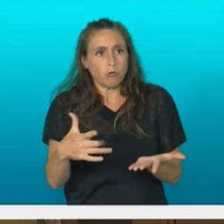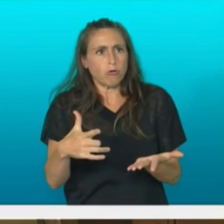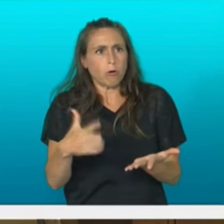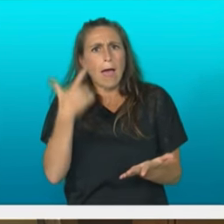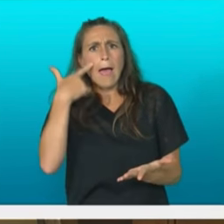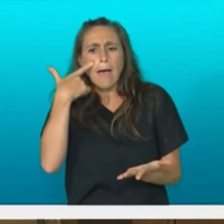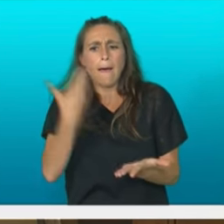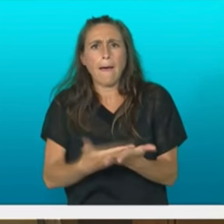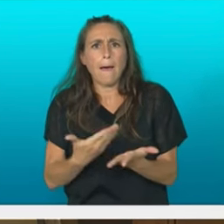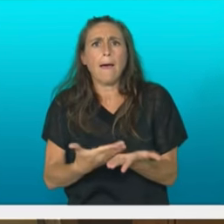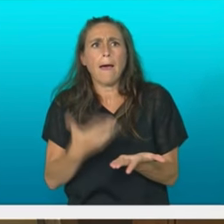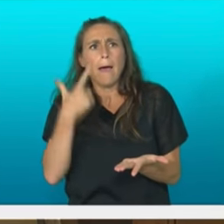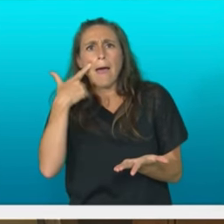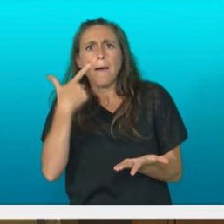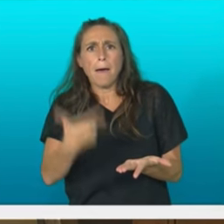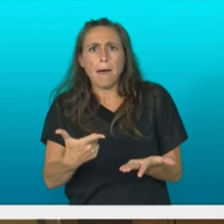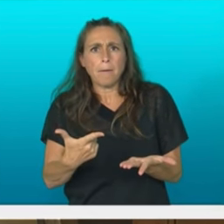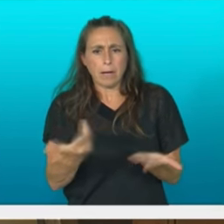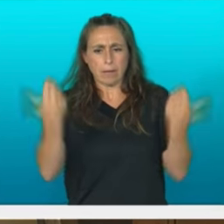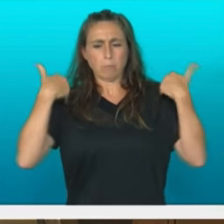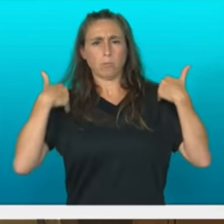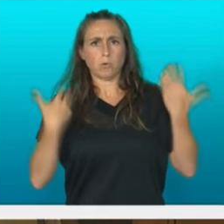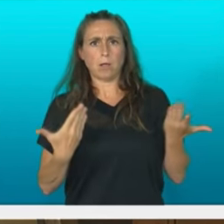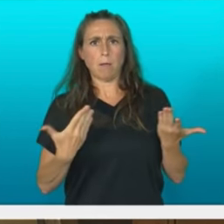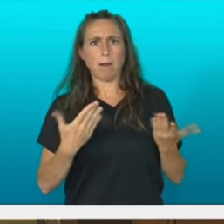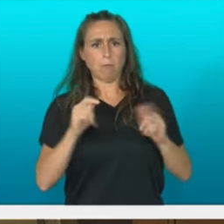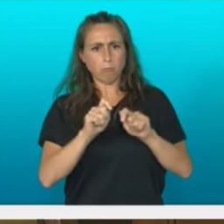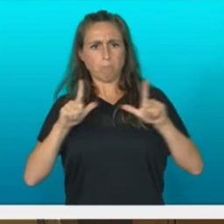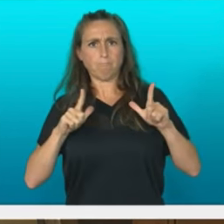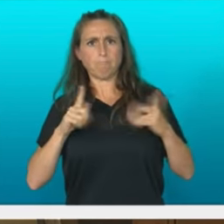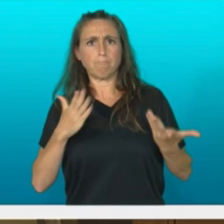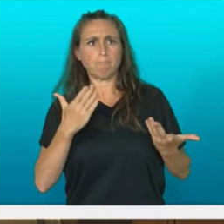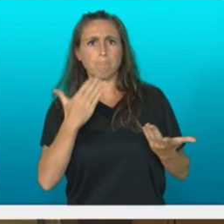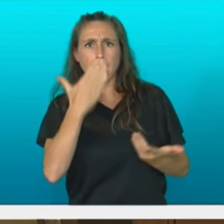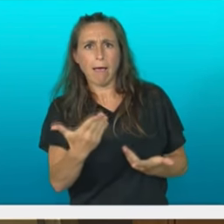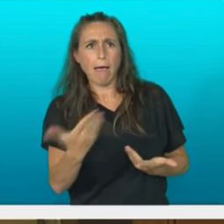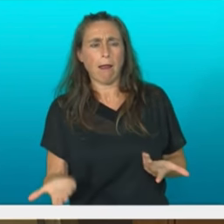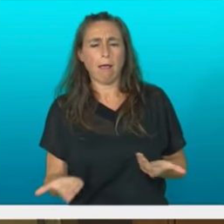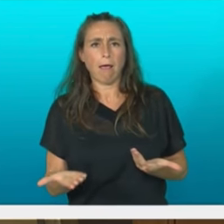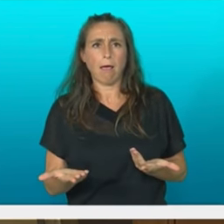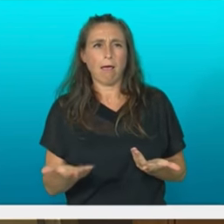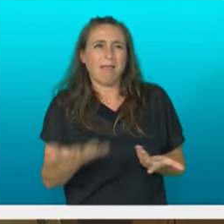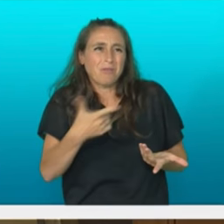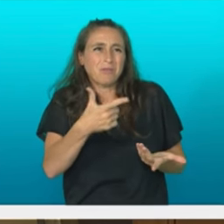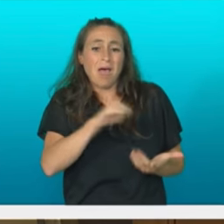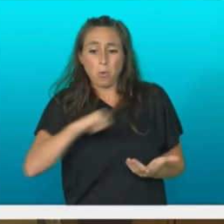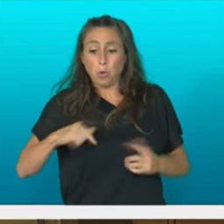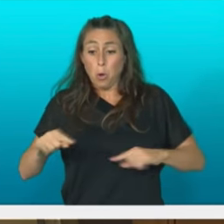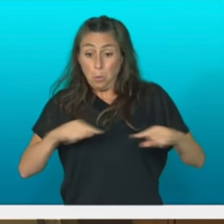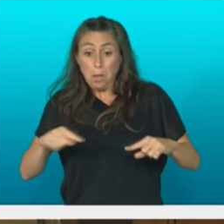entzundizugu, bai, entzundizugu, baina ondoren, zure diskurtsoan, ez da horrelakorik izan.